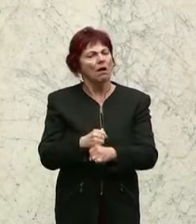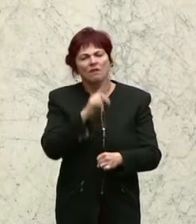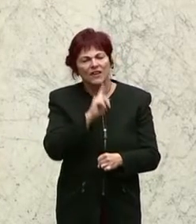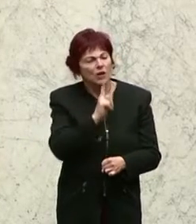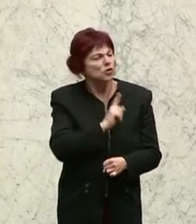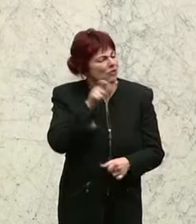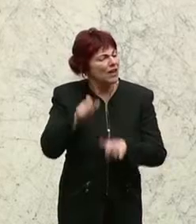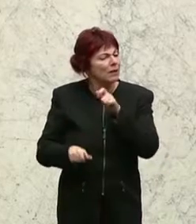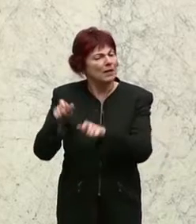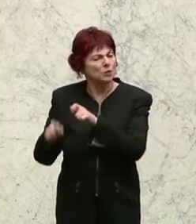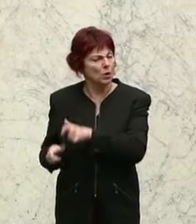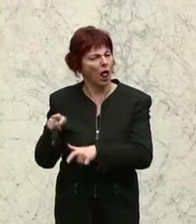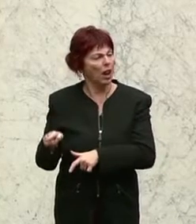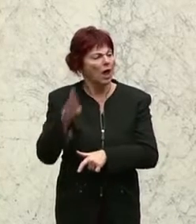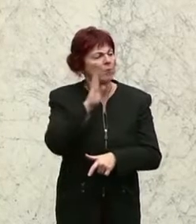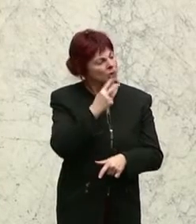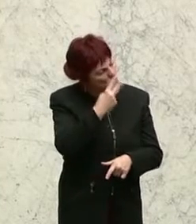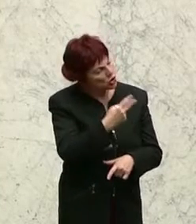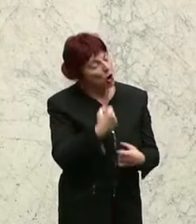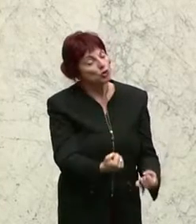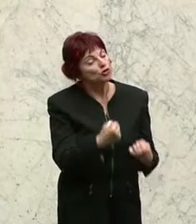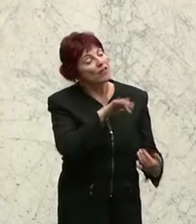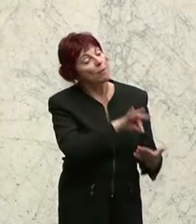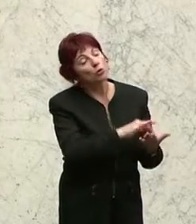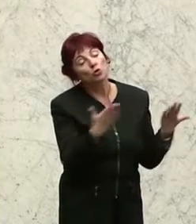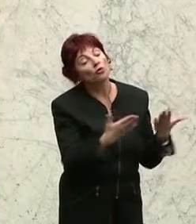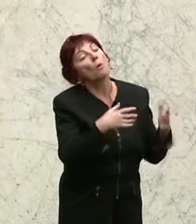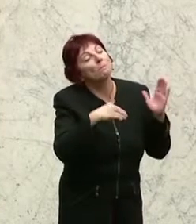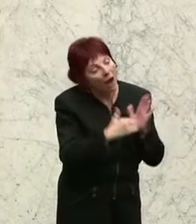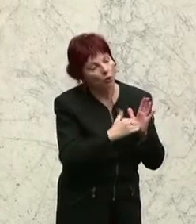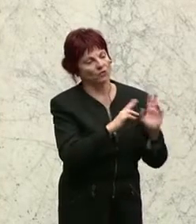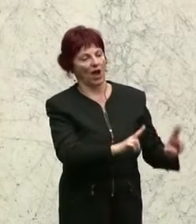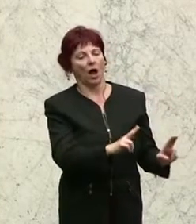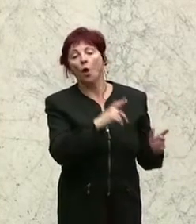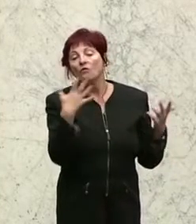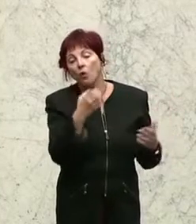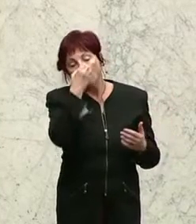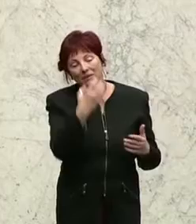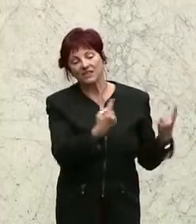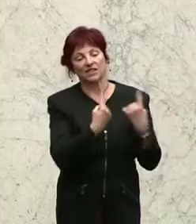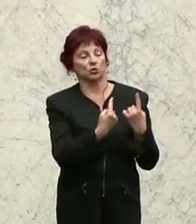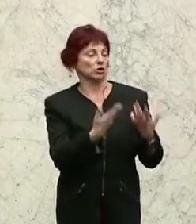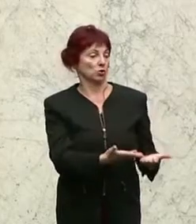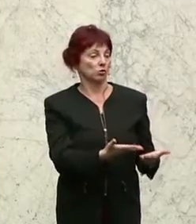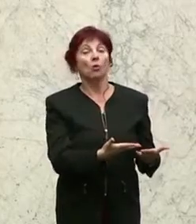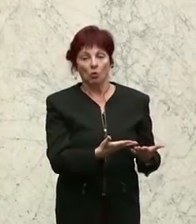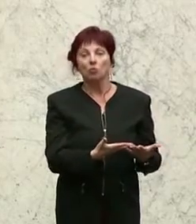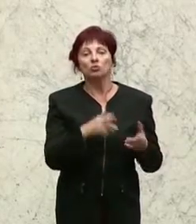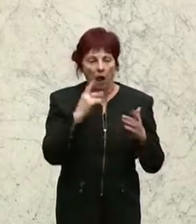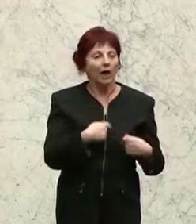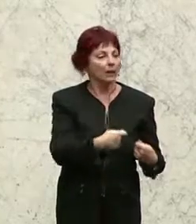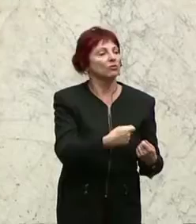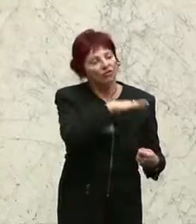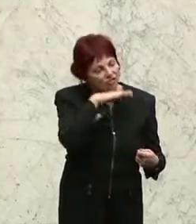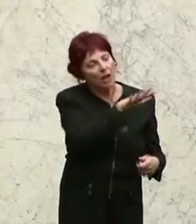wenig Personal. Bitte schauen Sie, setzen Sie die Schwerpunkte dort, wo sie notwendig sind. Dort, wo die Missstände sind und die sind ganz, ganz weit verbreitet.